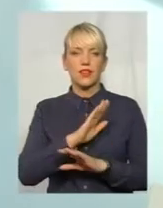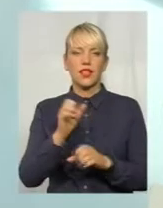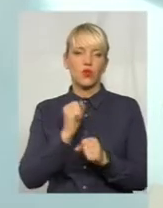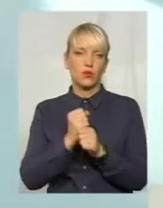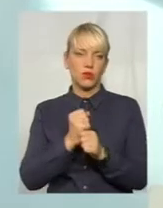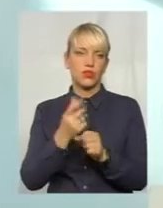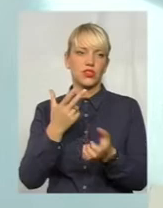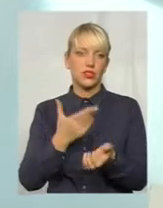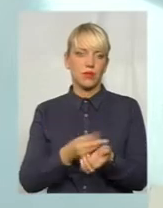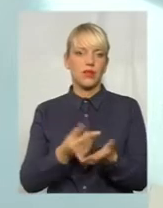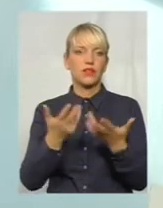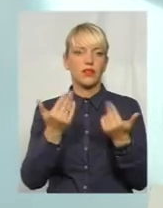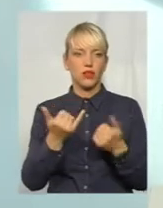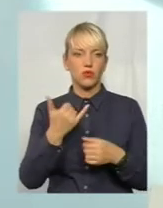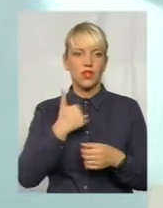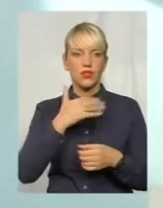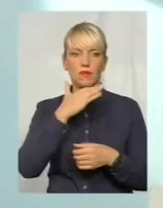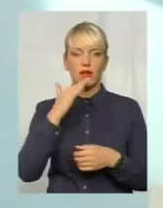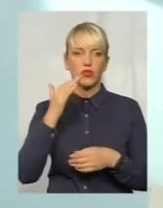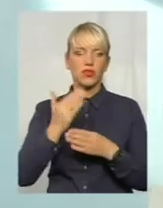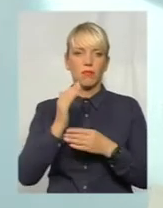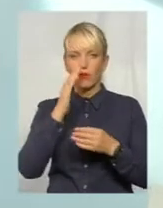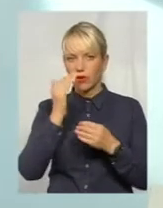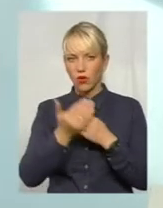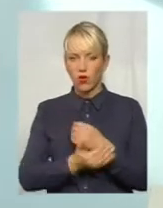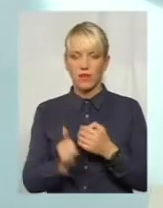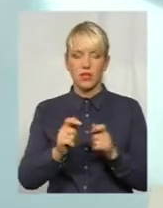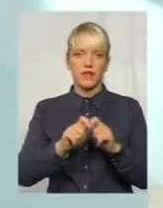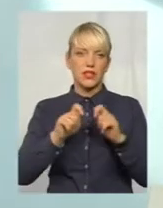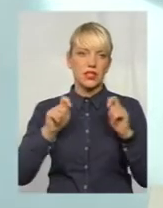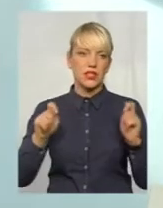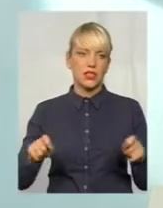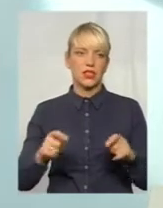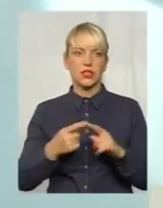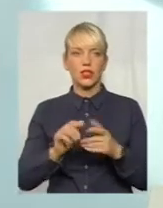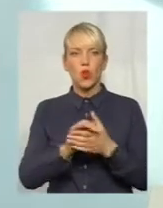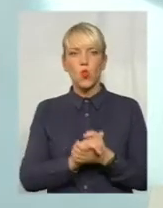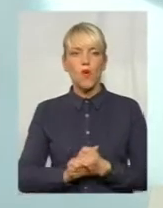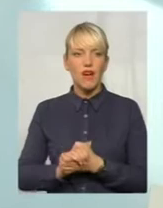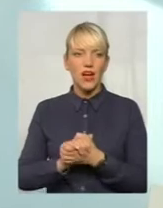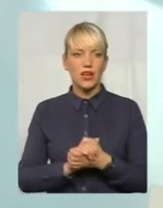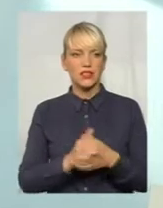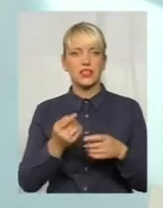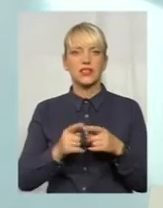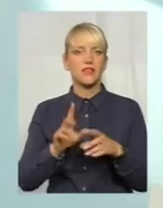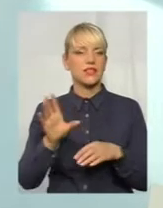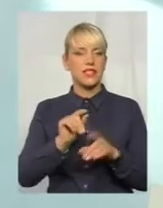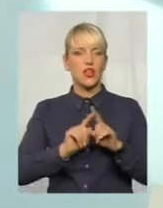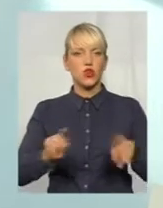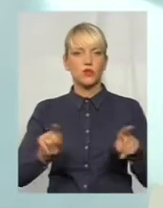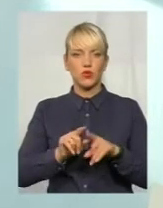зараз дуже багато прихованих і достально відкритих якихось товариств, особливо це все розпосюджене в